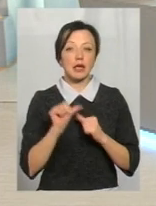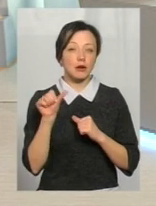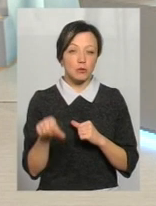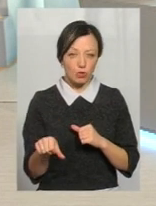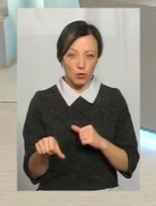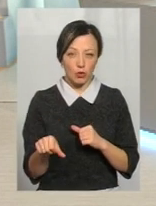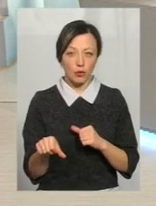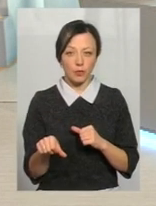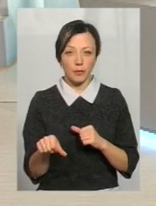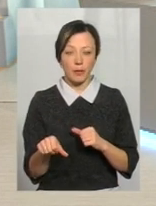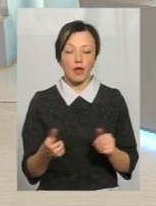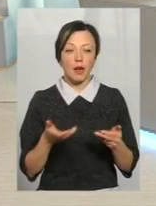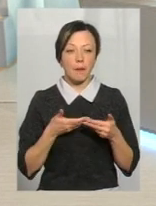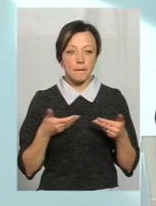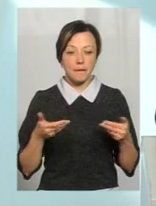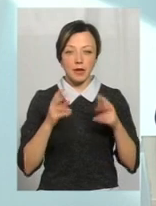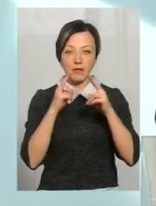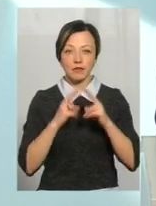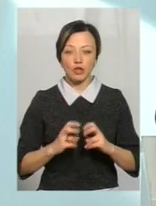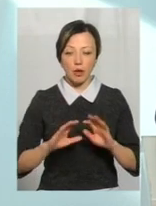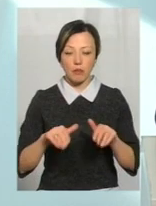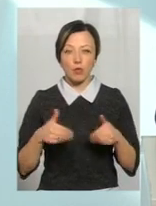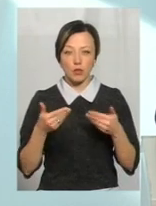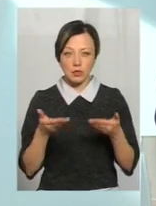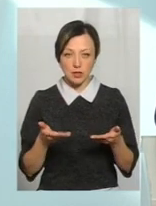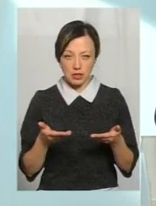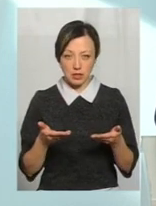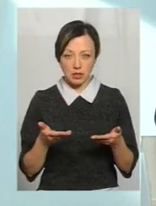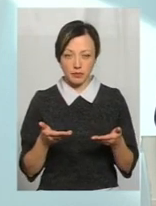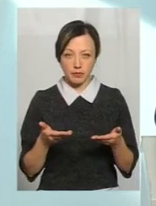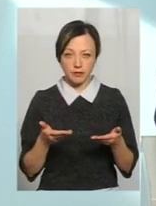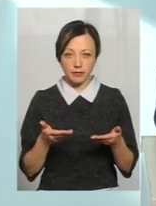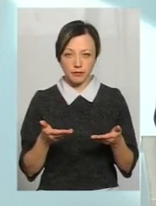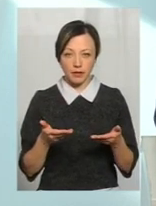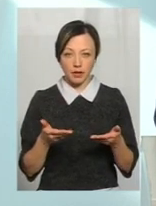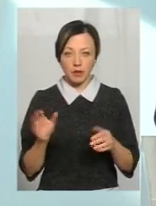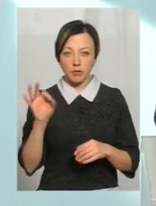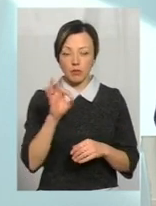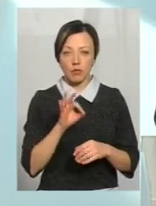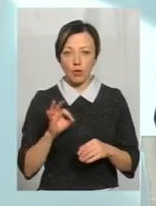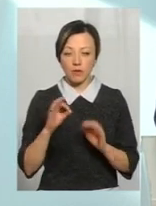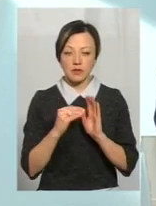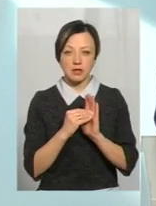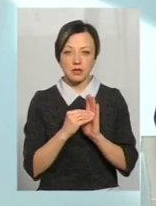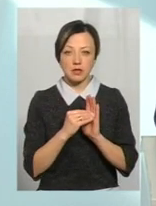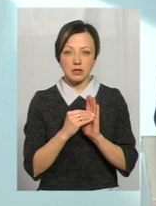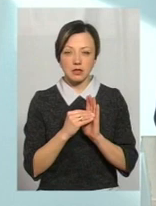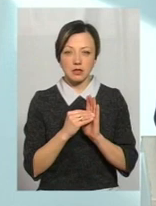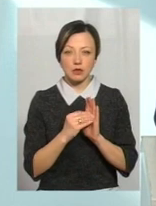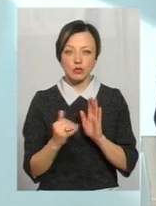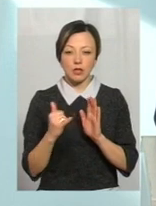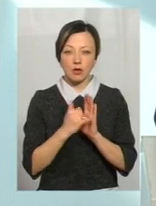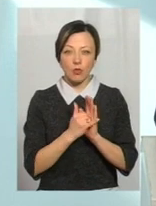ми вивчаємо пропозиції стосовно встановлення в громадському транспорті